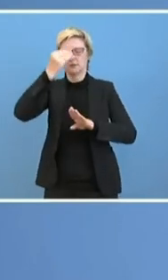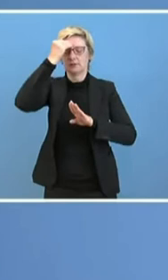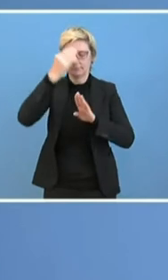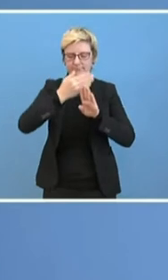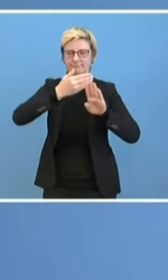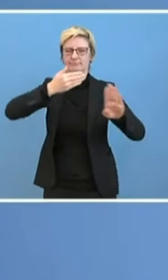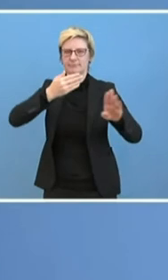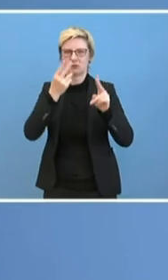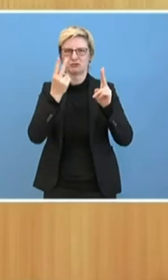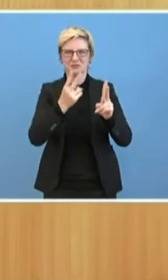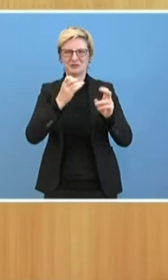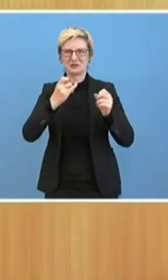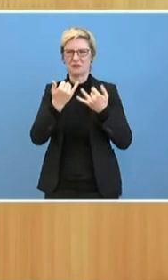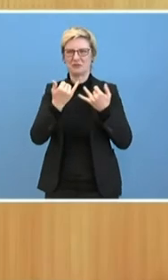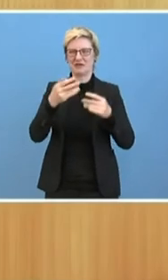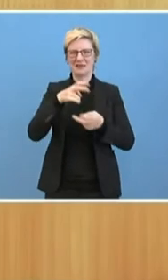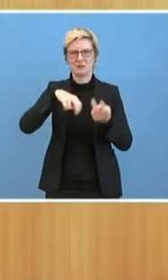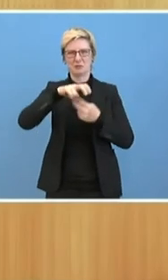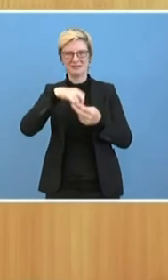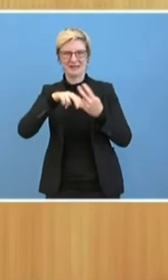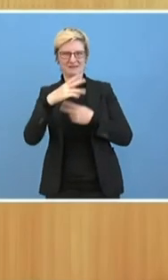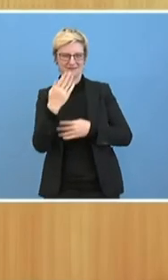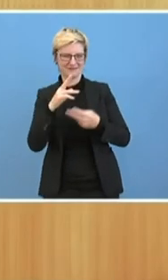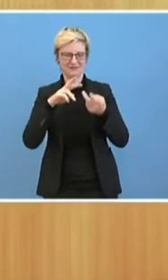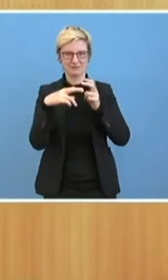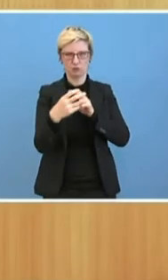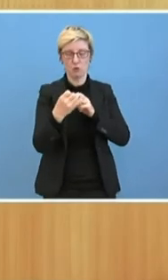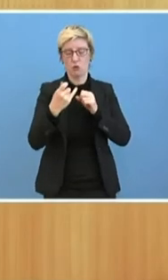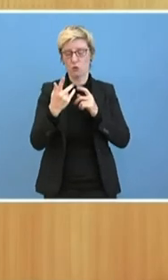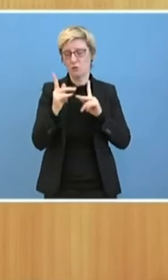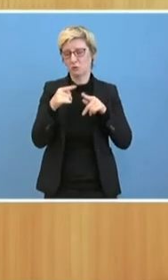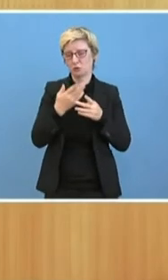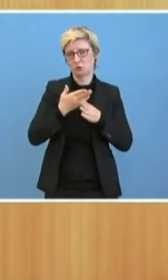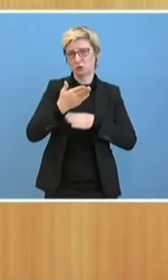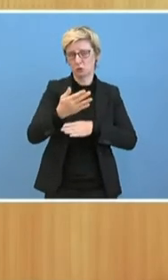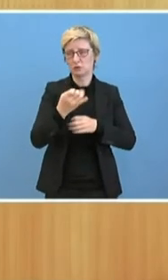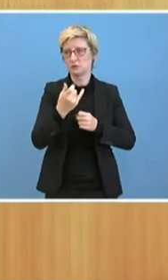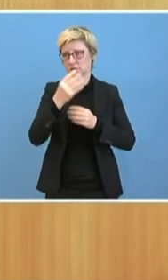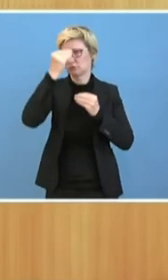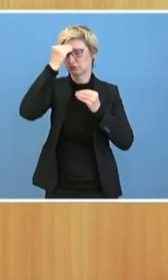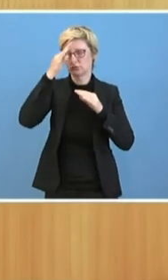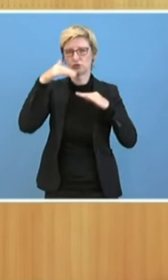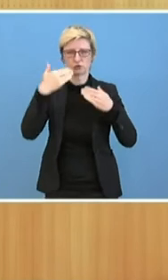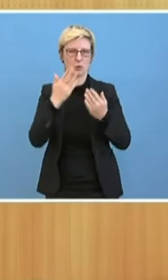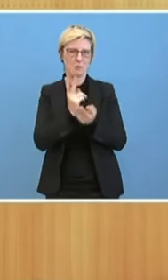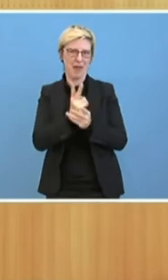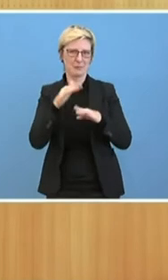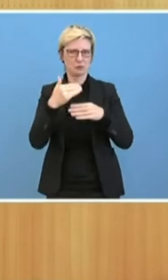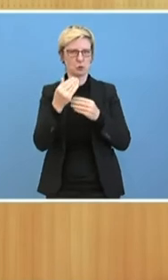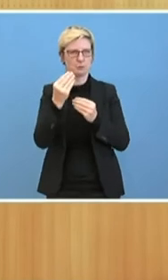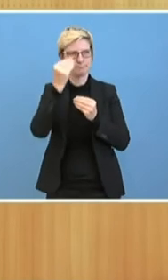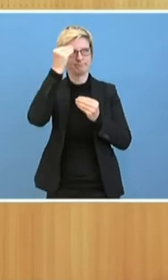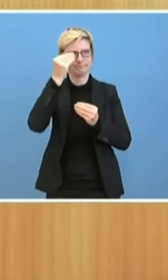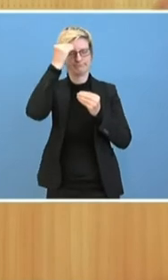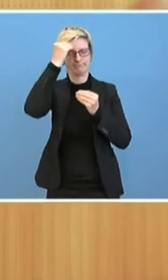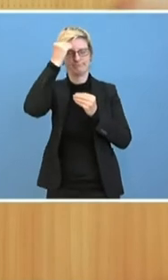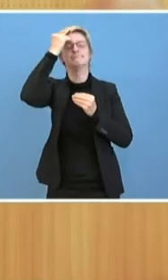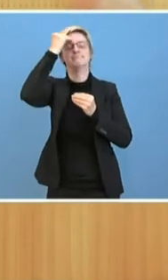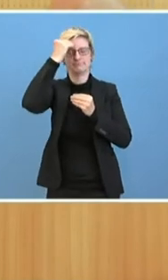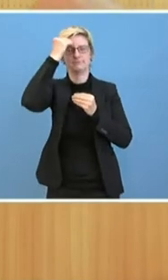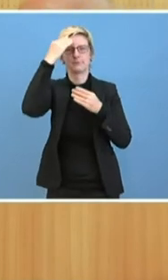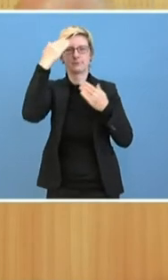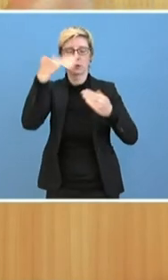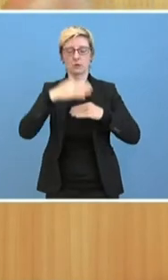umsetzen und im Alltag miteinander durchtragen. Die Dinge bleiben. Und ich finde den Ansatz, den wir in Deutschland gemeinsam